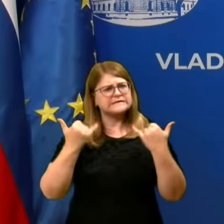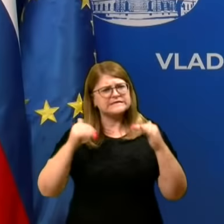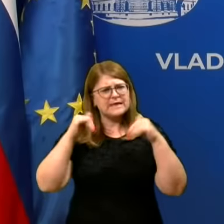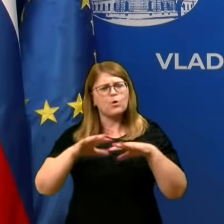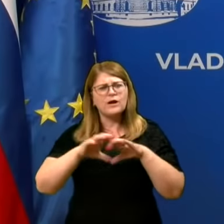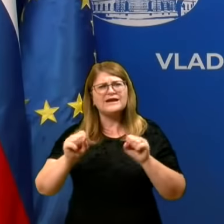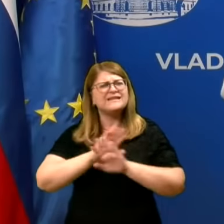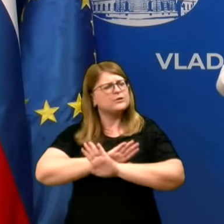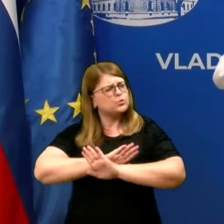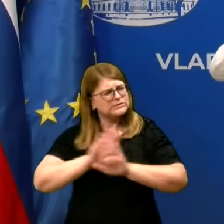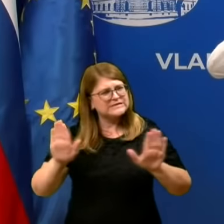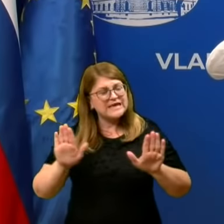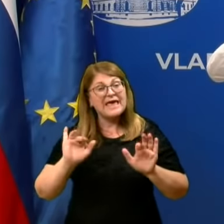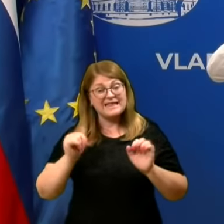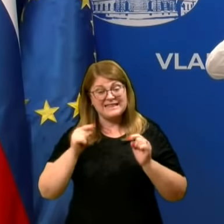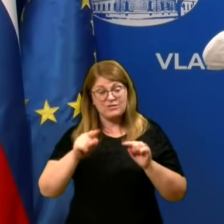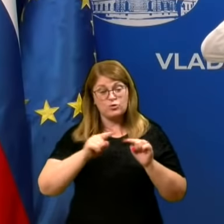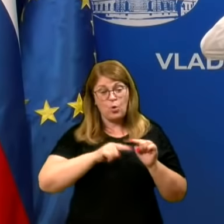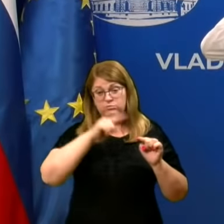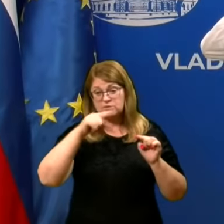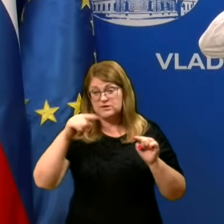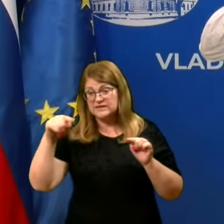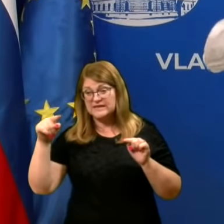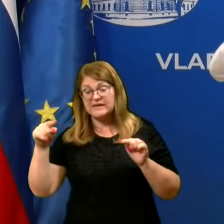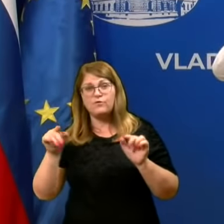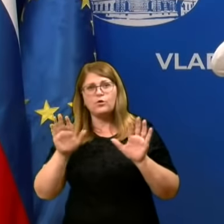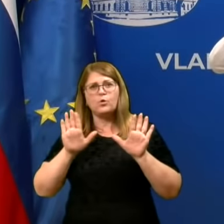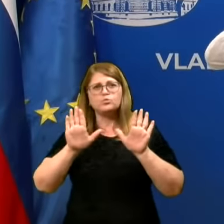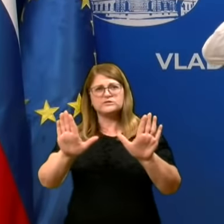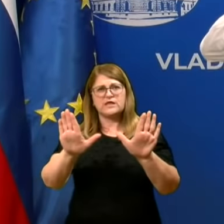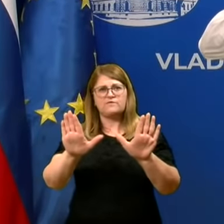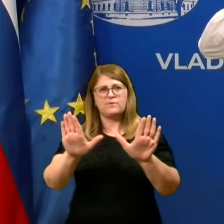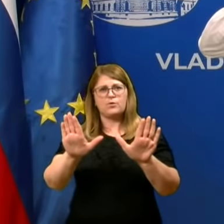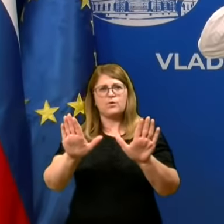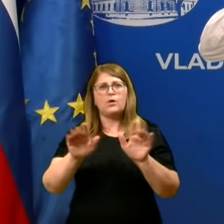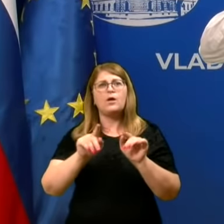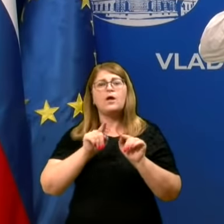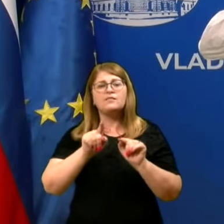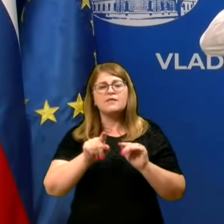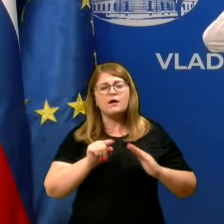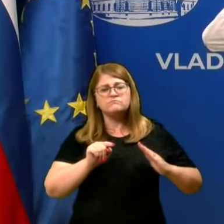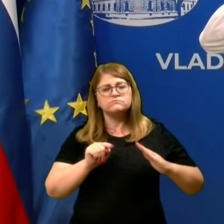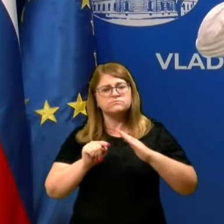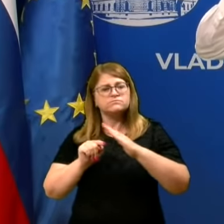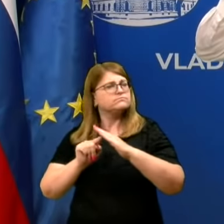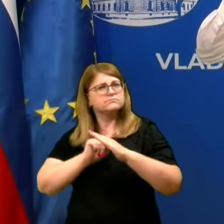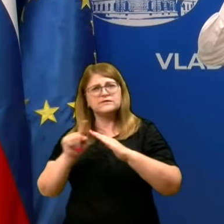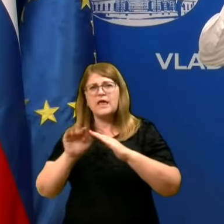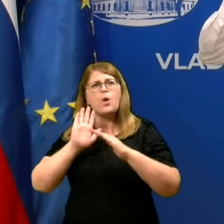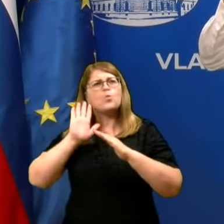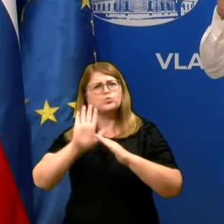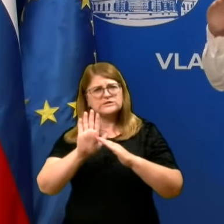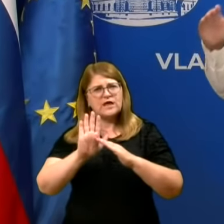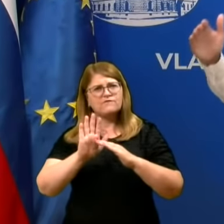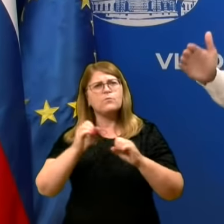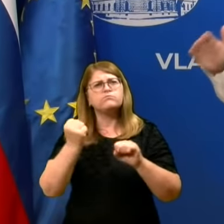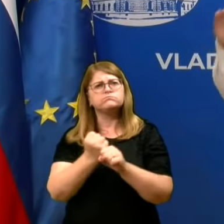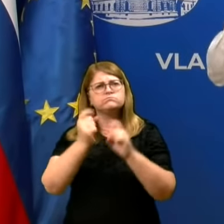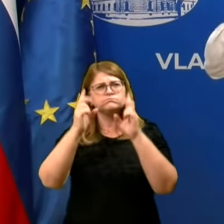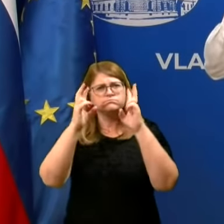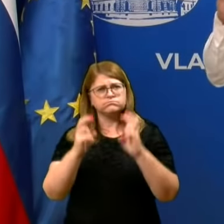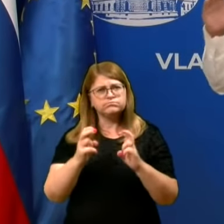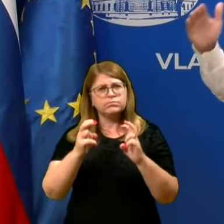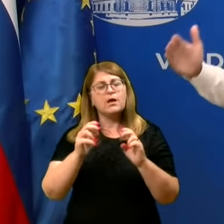narediti vse, da to krivuljo ustavimo. Ta trend poraščanja ustavimo, stabiliziramo in po